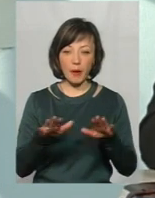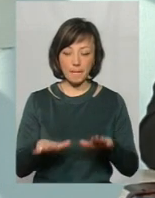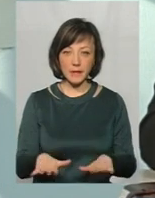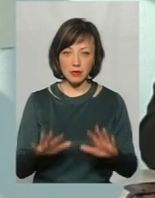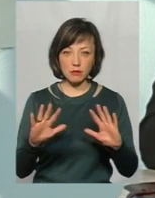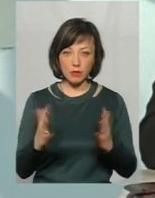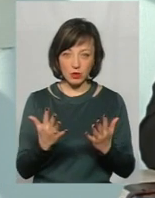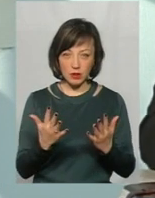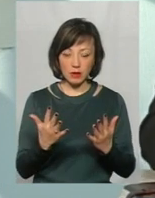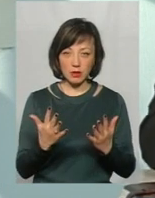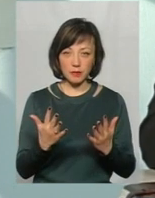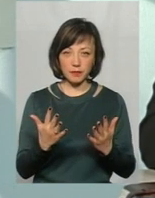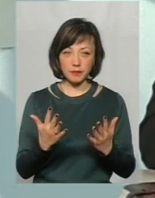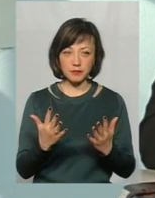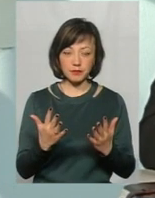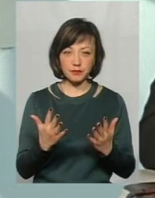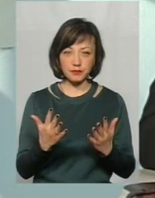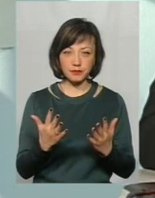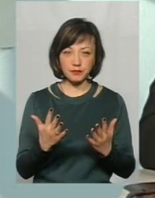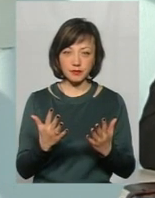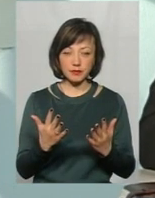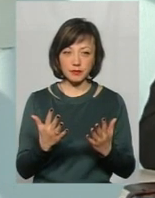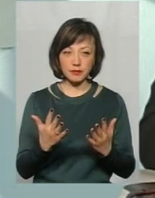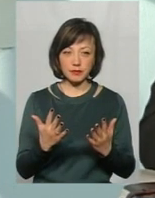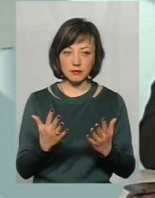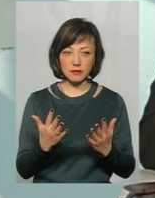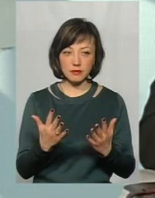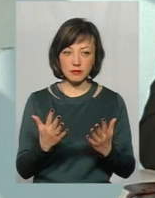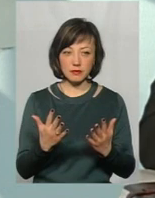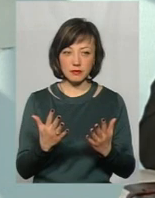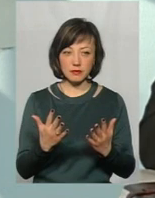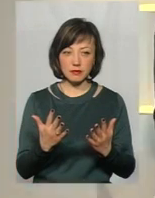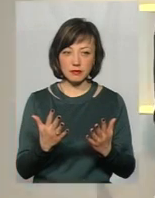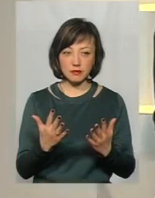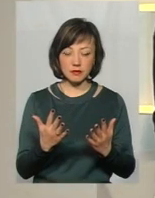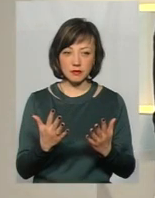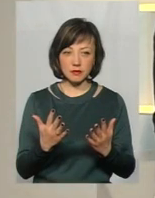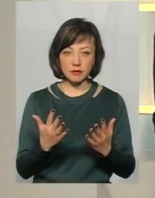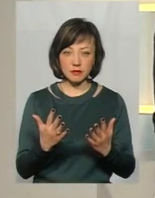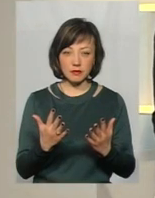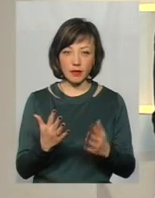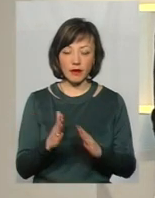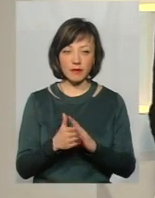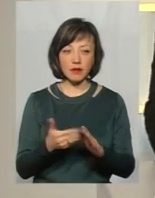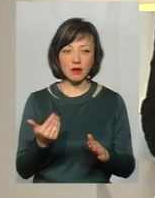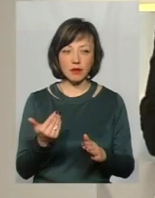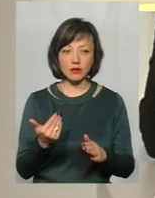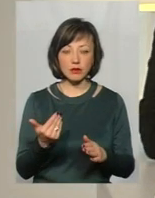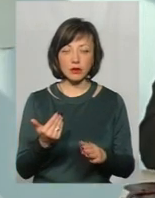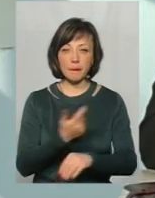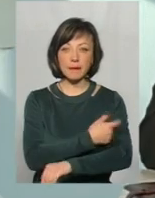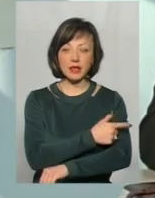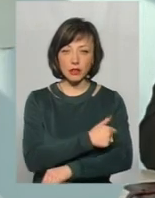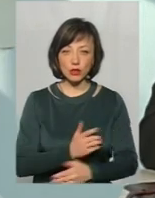знаходження тіла. Це вже їх відповідальність, Викликають, так, звичайно,